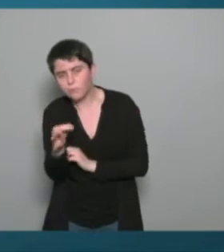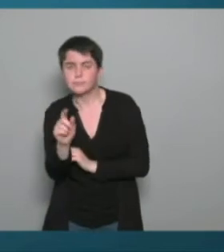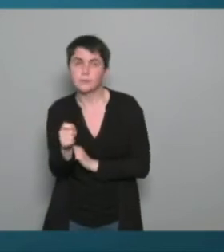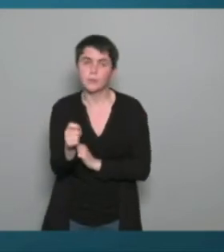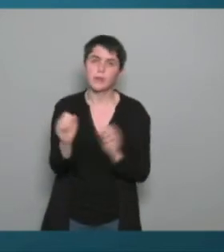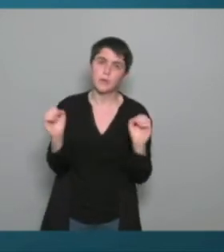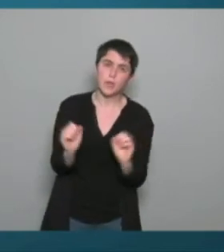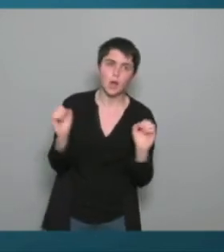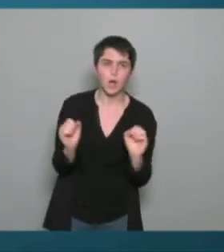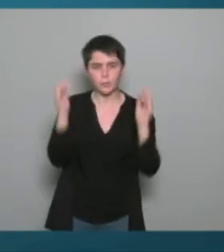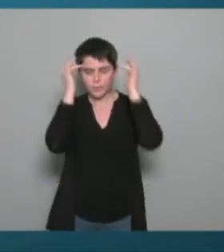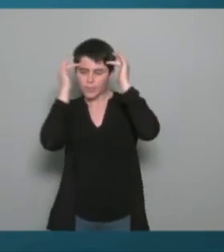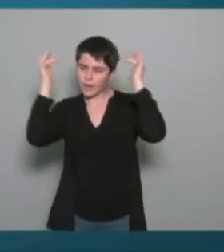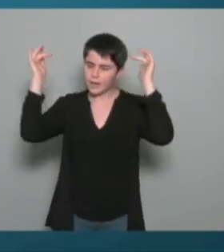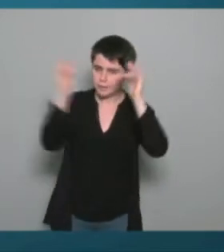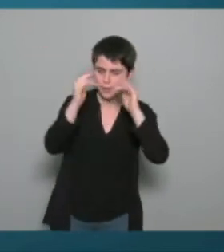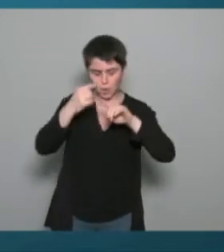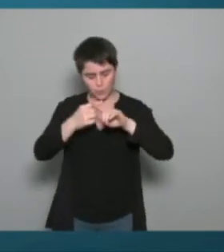fait qu'au fur et à mesure